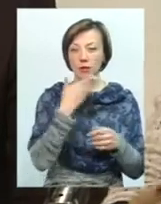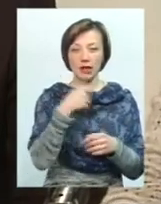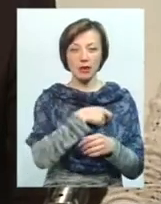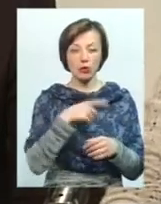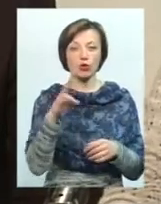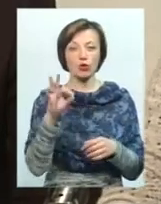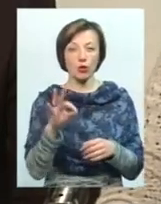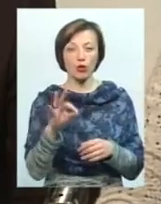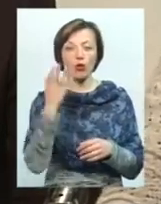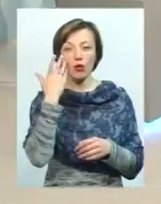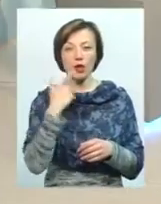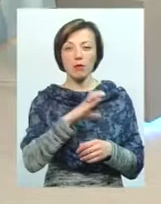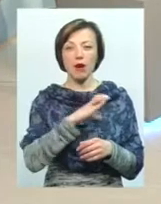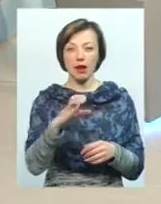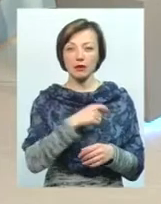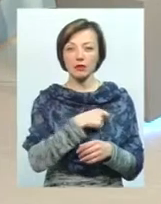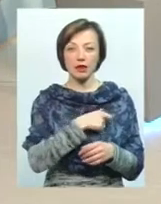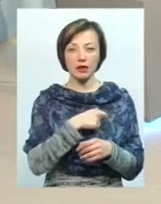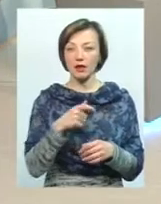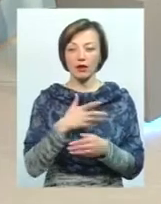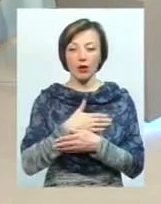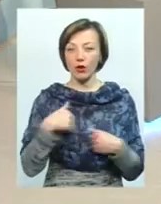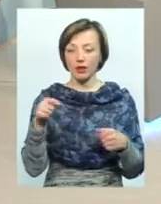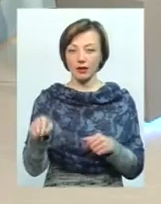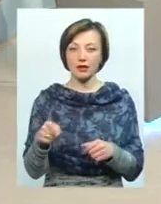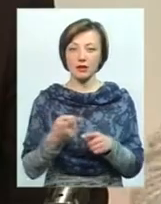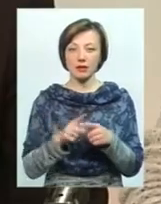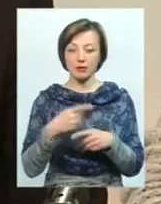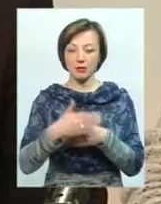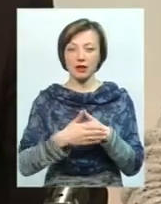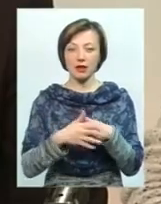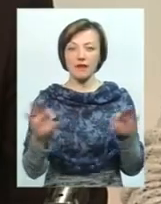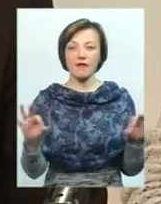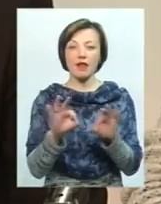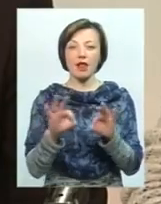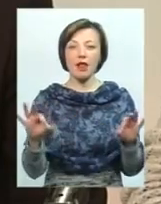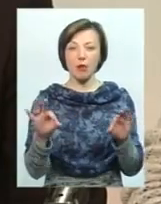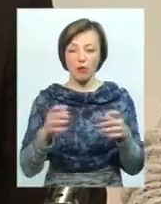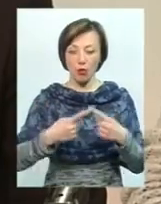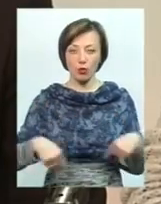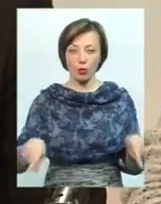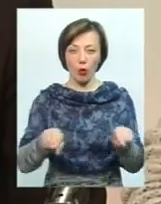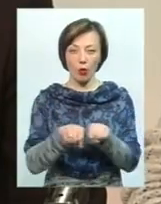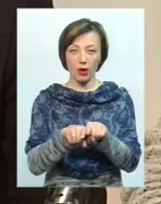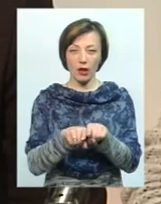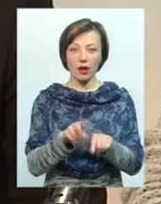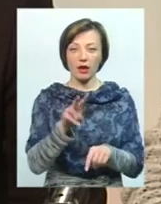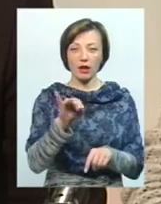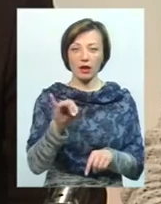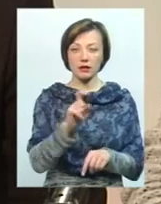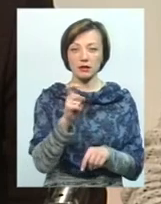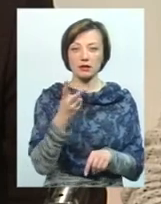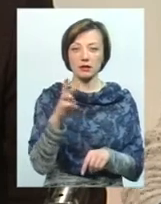в нас були перекоси, коли багаті депутати не обралися. Ну, яскравий приклад, це недалеко кулофілармонії округ, де пан Кізляр